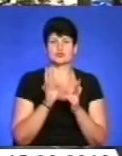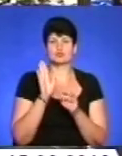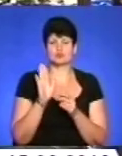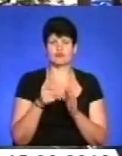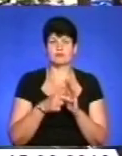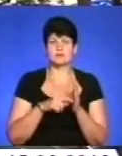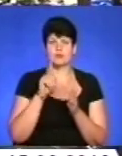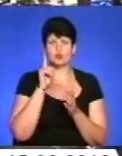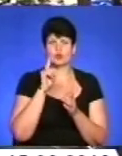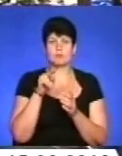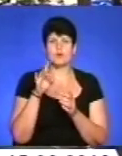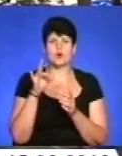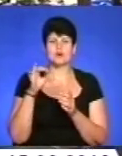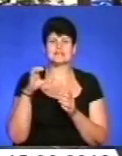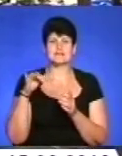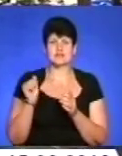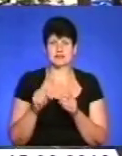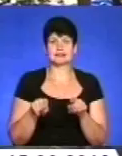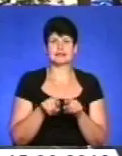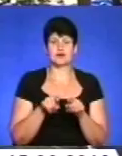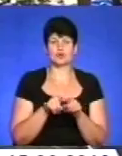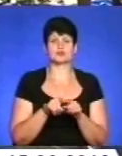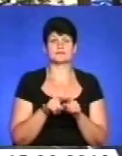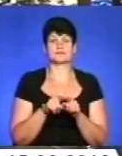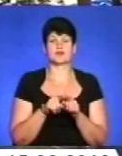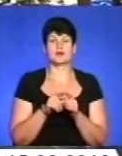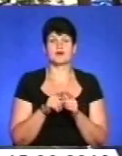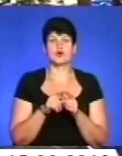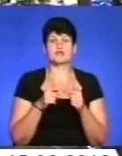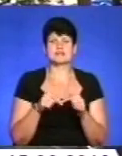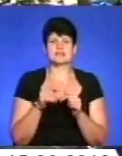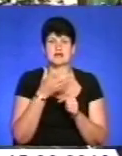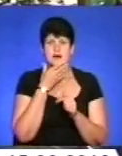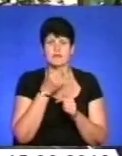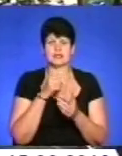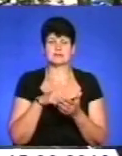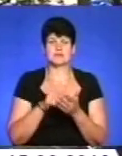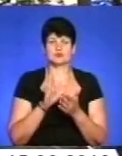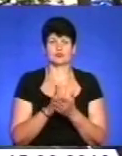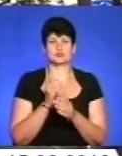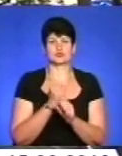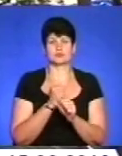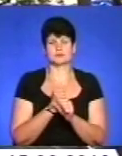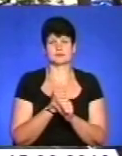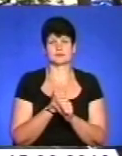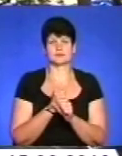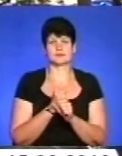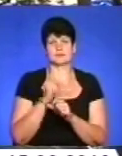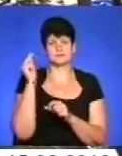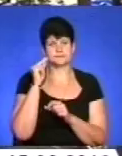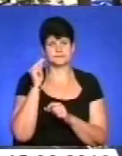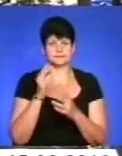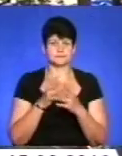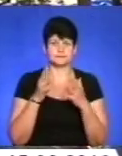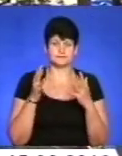молодої просвіти. Також на Єлисейських полях організація «Файне місто» буде організовувати такий відкритий вуличний університет. У п'ятницю